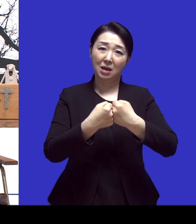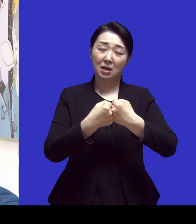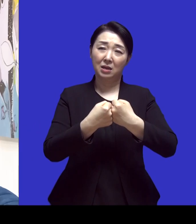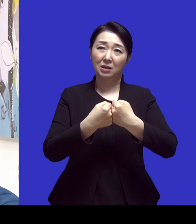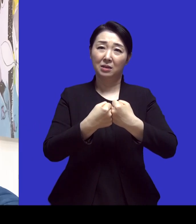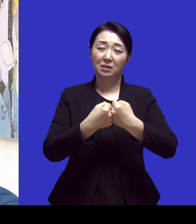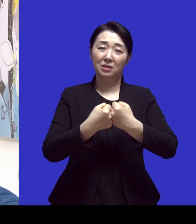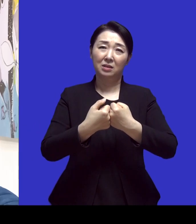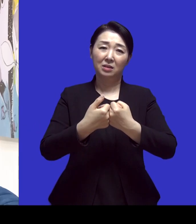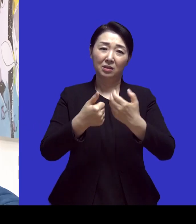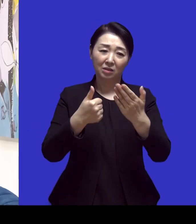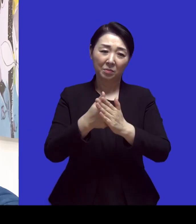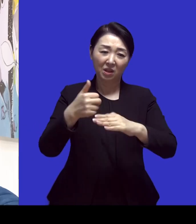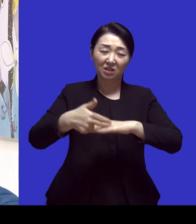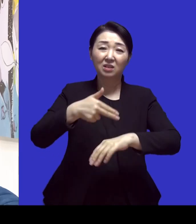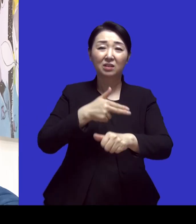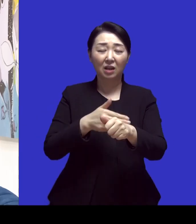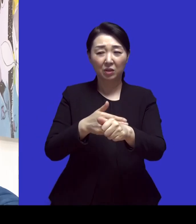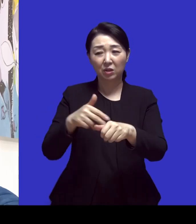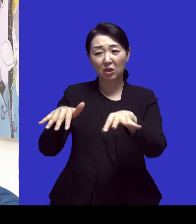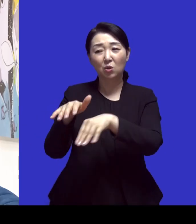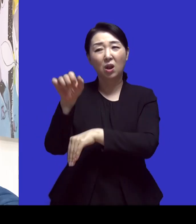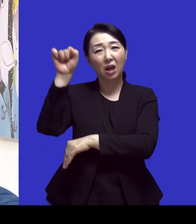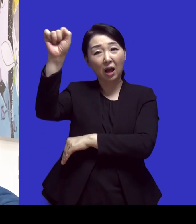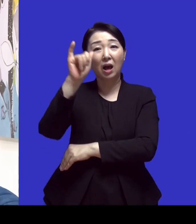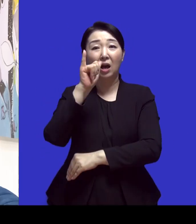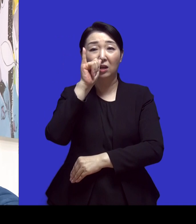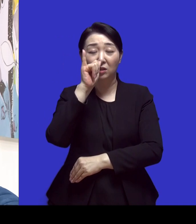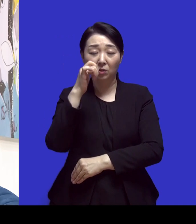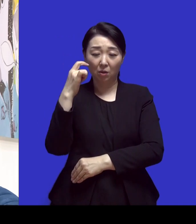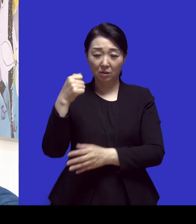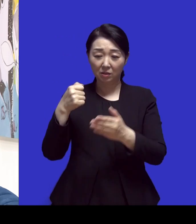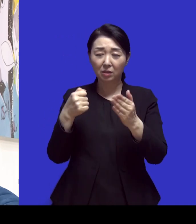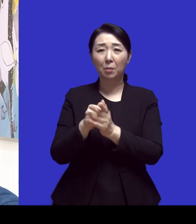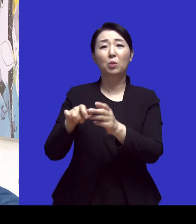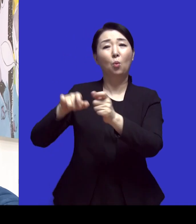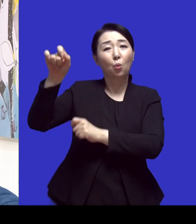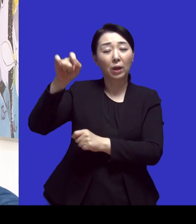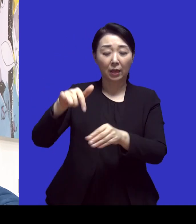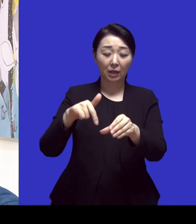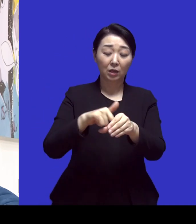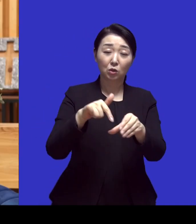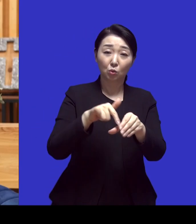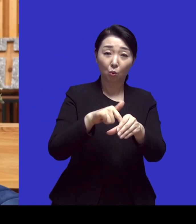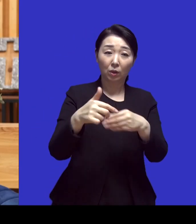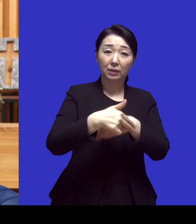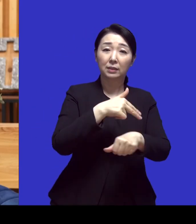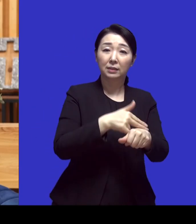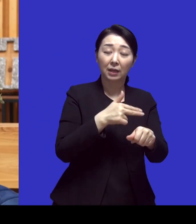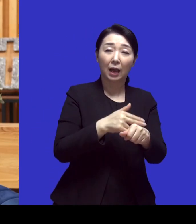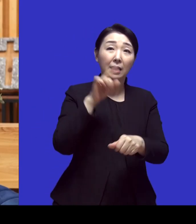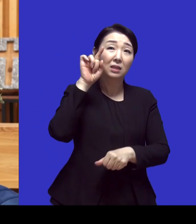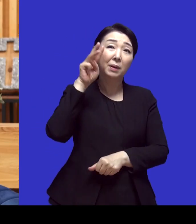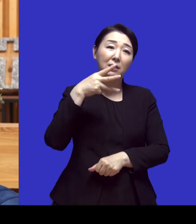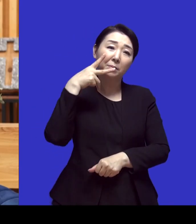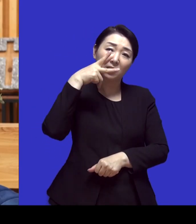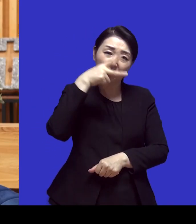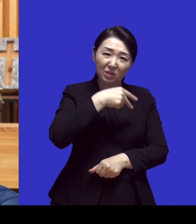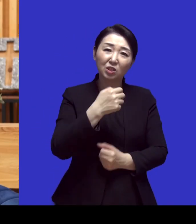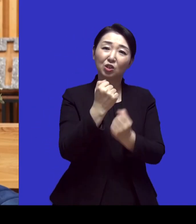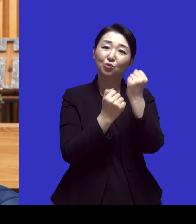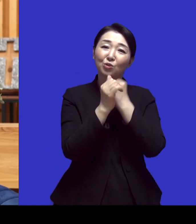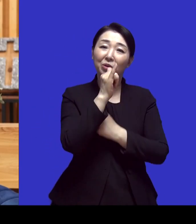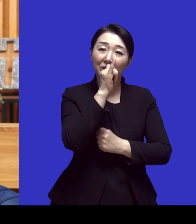그게 너무 장기화되니까 기독의사들이 2박 3일 금식 수련회를 했어요 이제